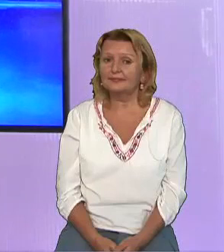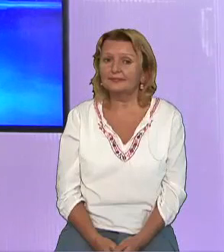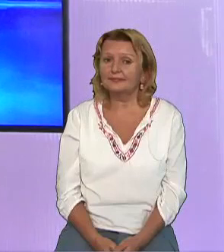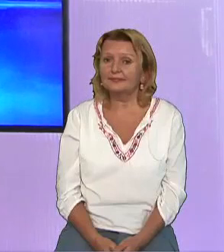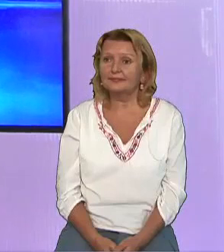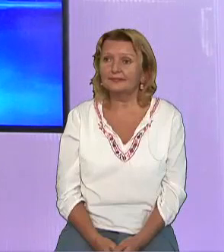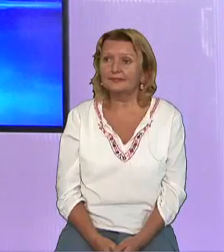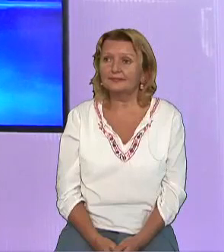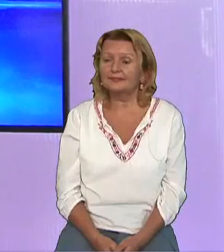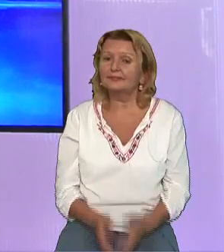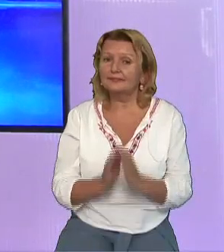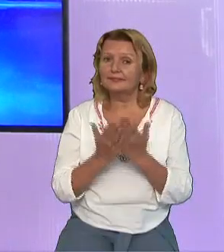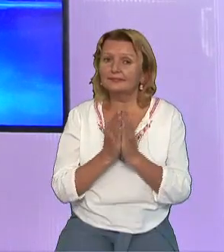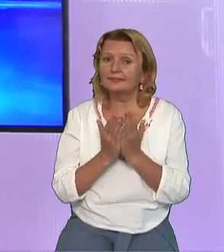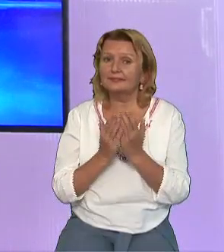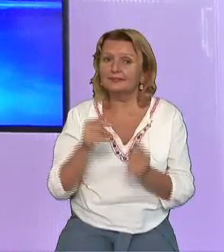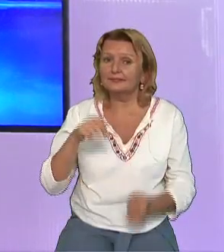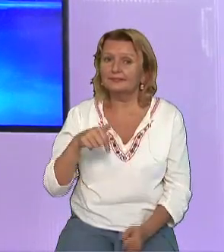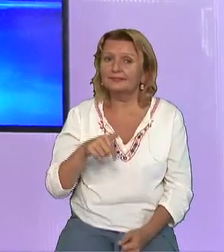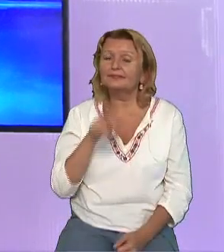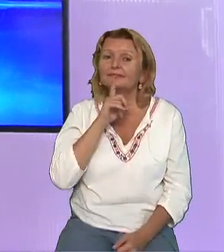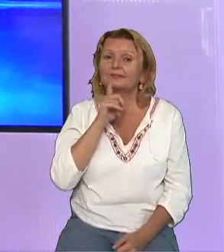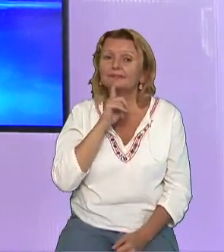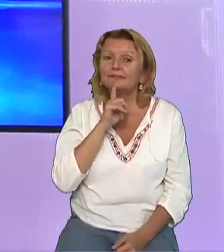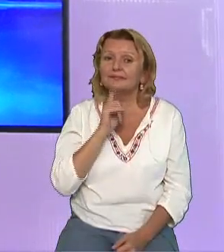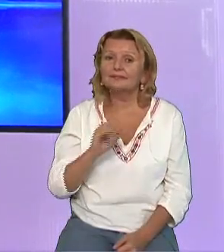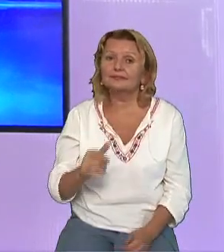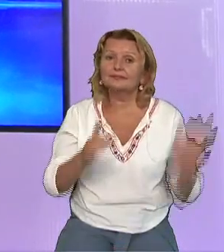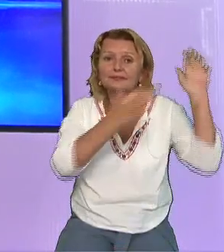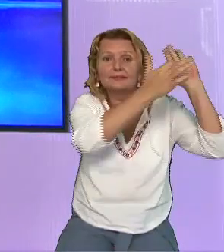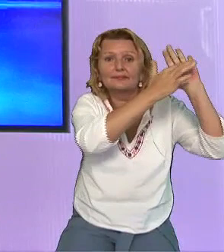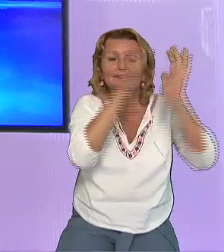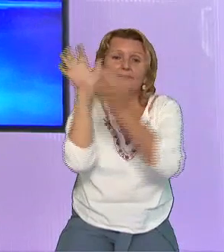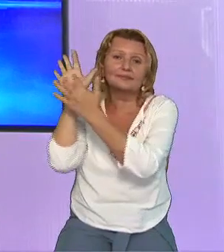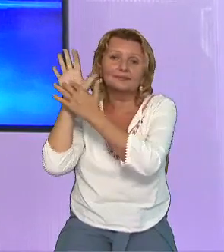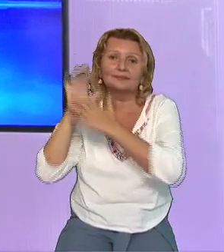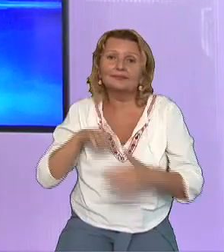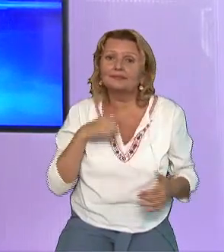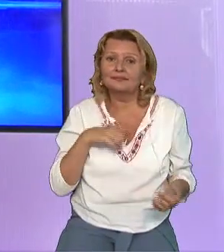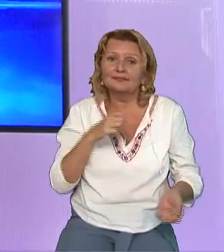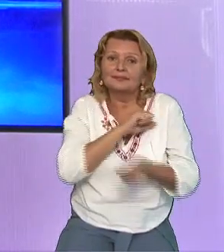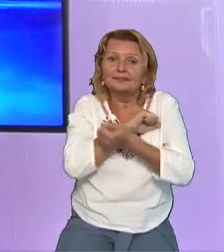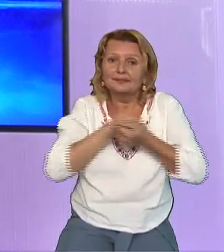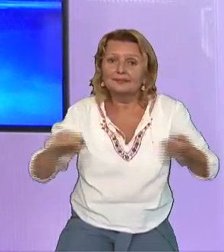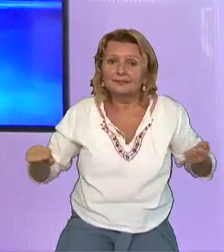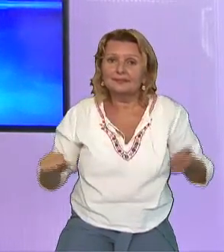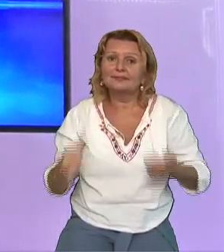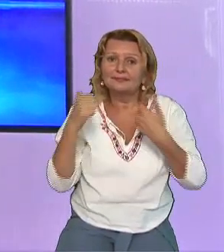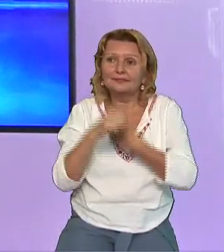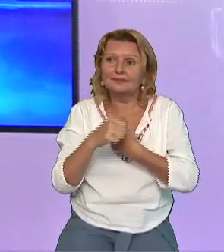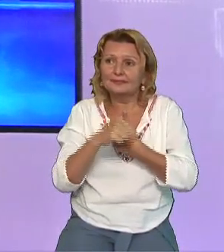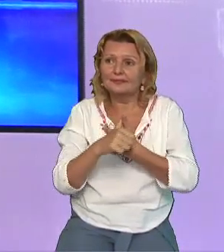rezonează cu programul nostru. Iisus este totul, prietene. Scrisă de Alejandro Buion, Un